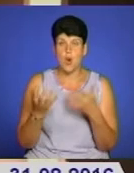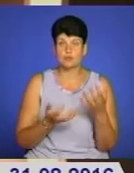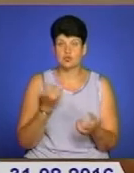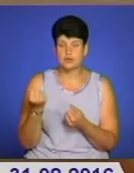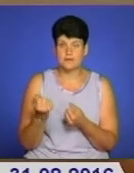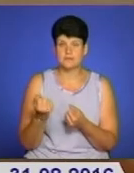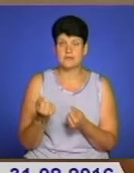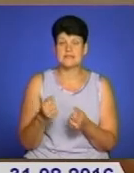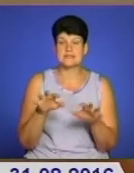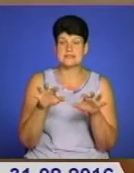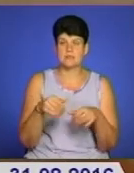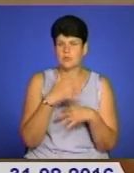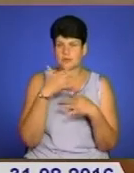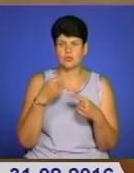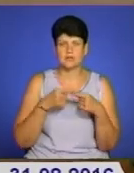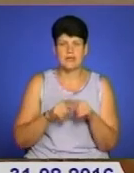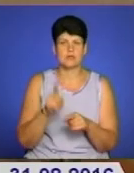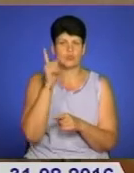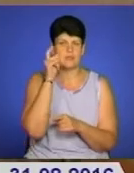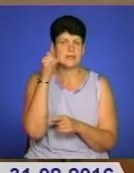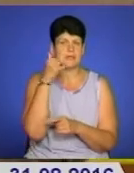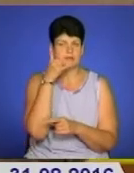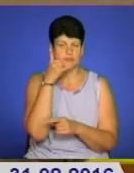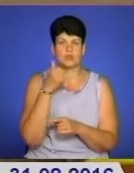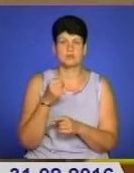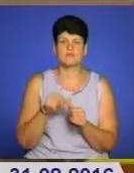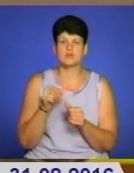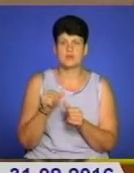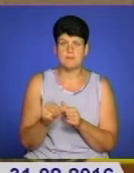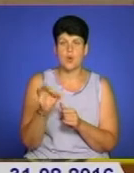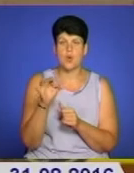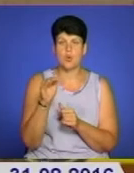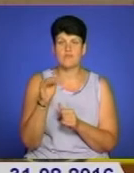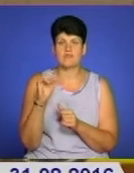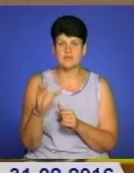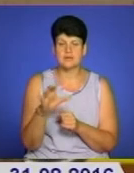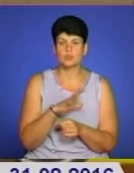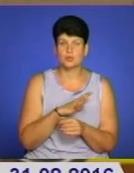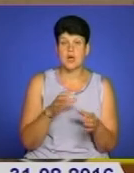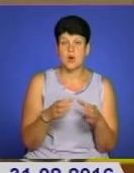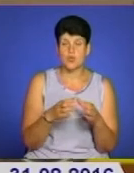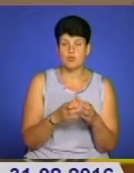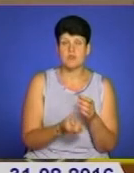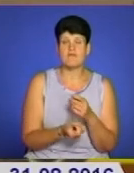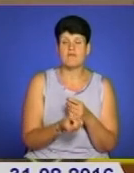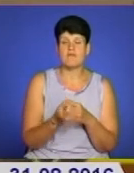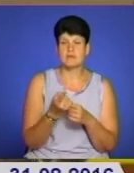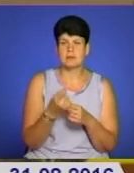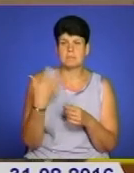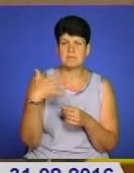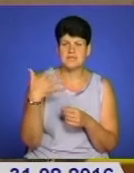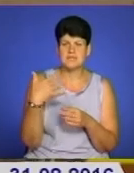техніки, мобільних телефонів. Зокрема, на офісі, де діяла дана група, вилучено близько 50